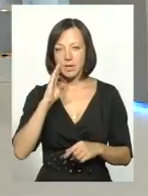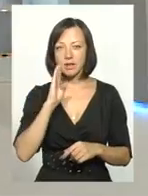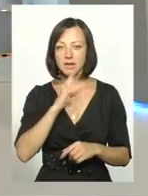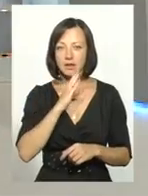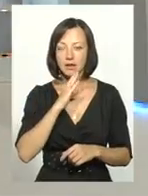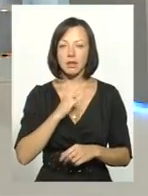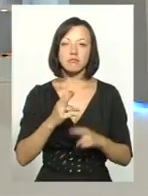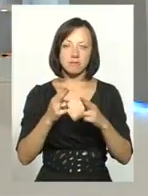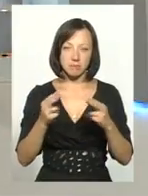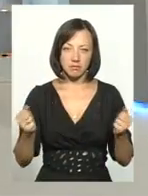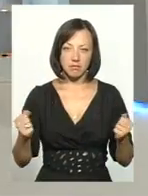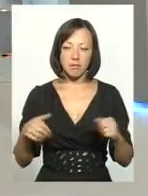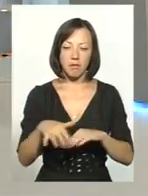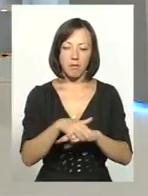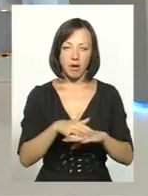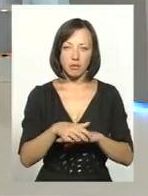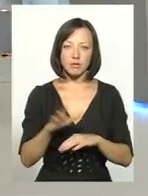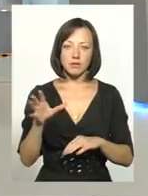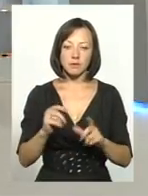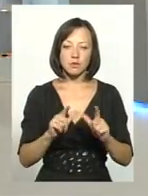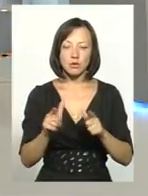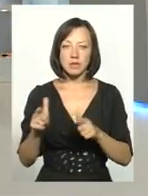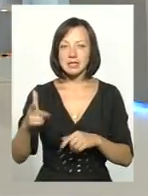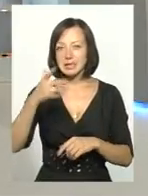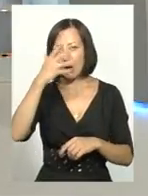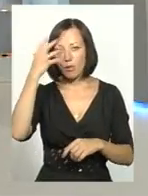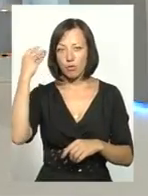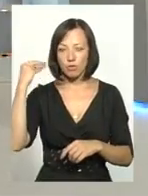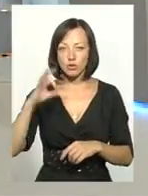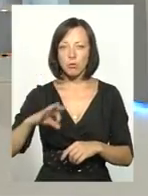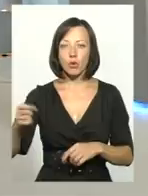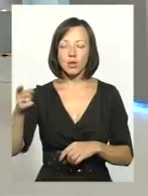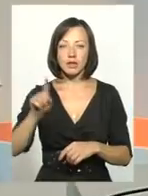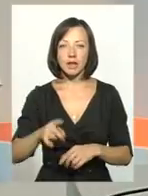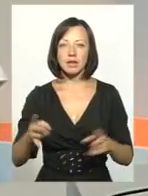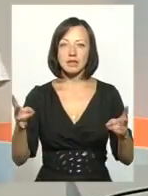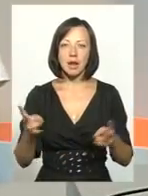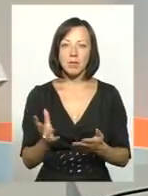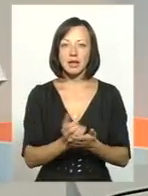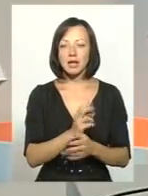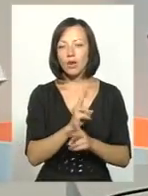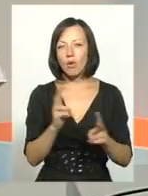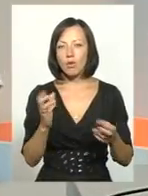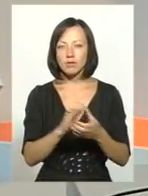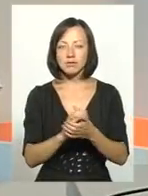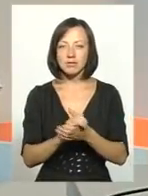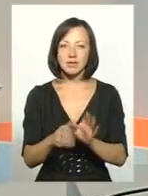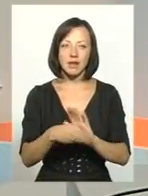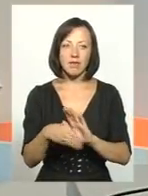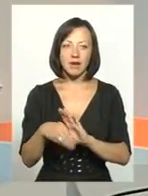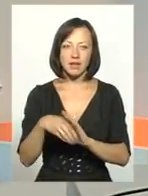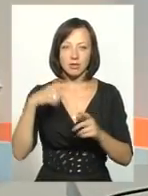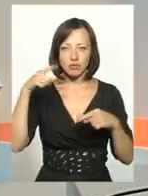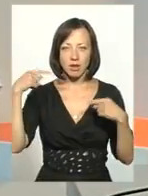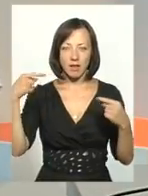ствердно, масово всі вступають, забувши про те, що треба найти когось, давати ті хабарі